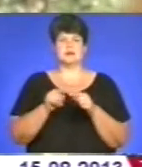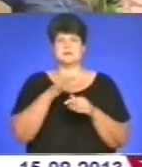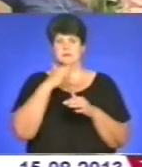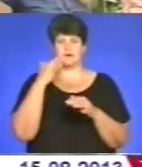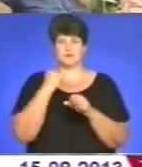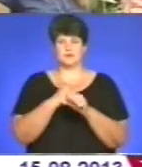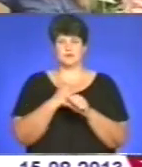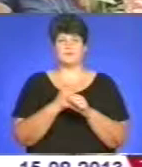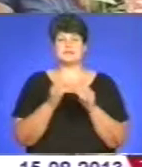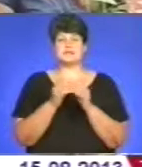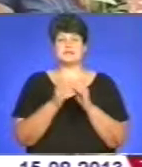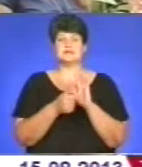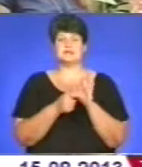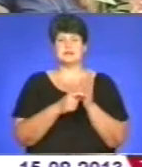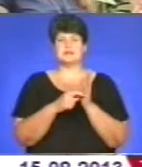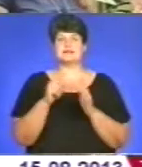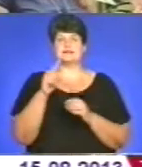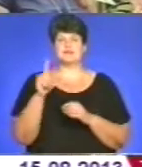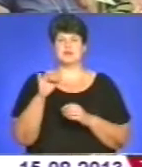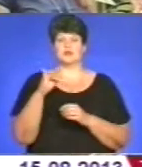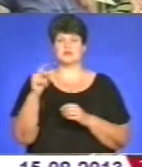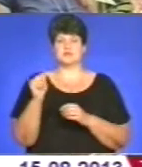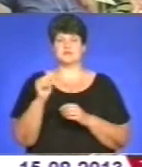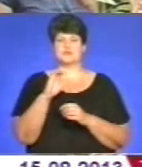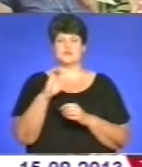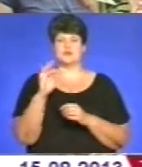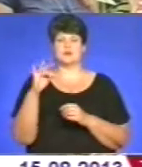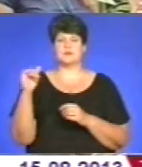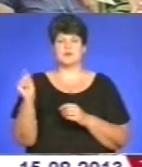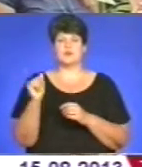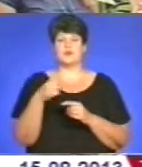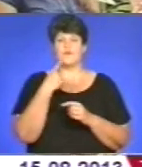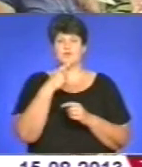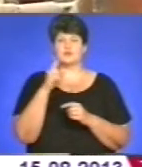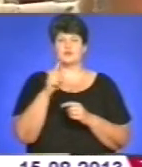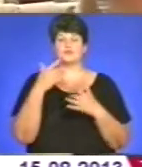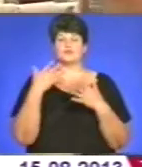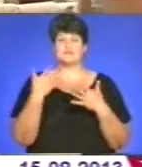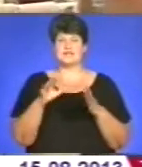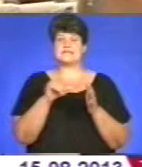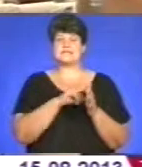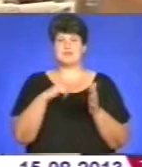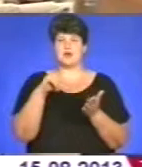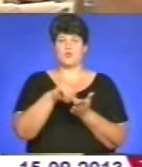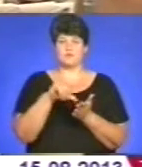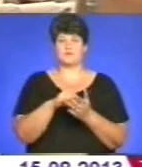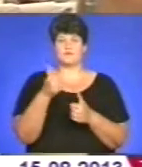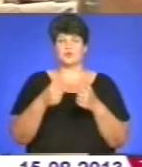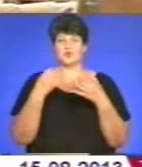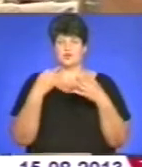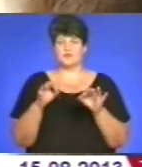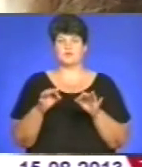роботи. Десятикласниці Зоряна Юзвін, Софія Риммер та Зоряна Рудик кажуть, вже сама участь у конкурсі дозволила